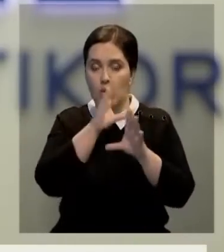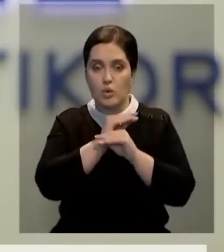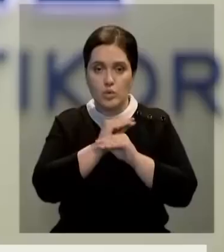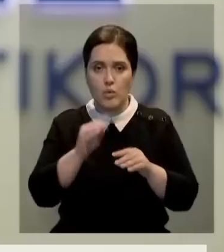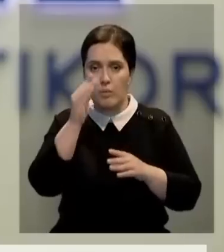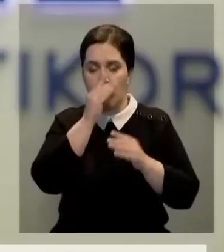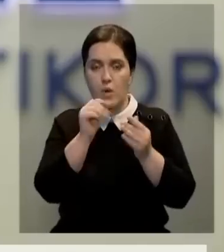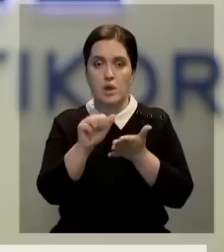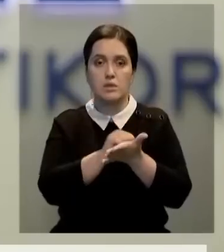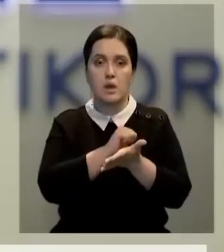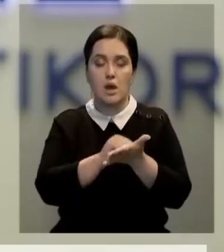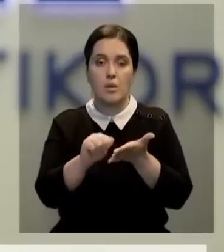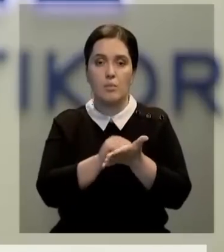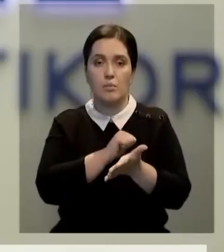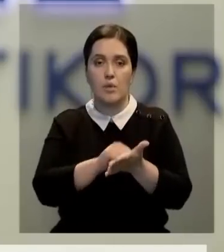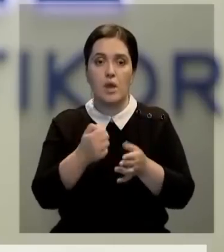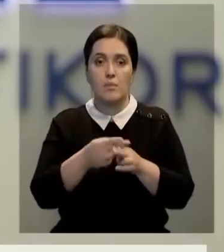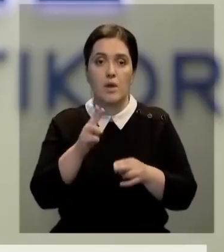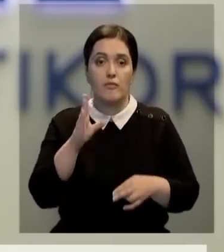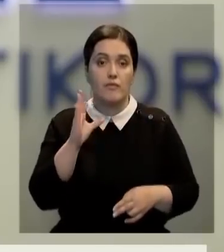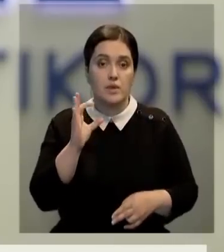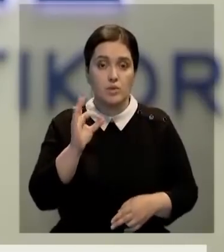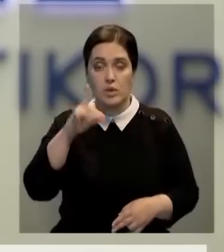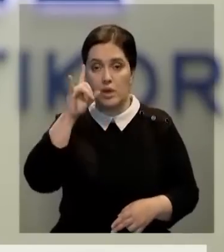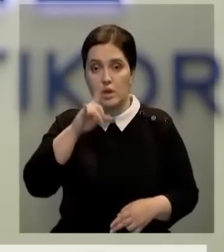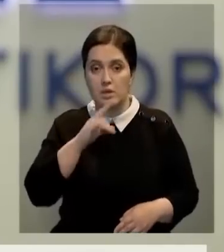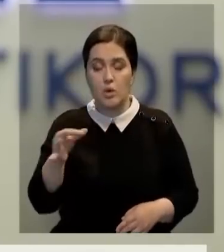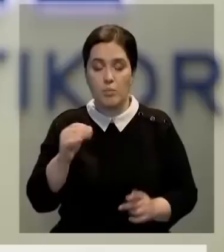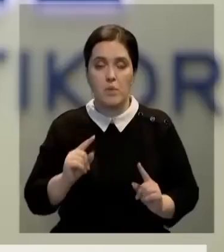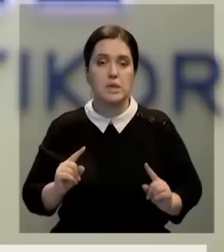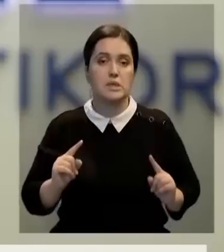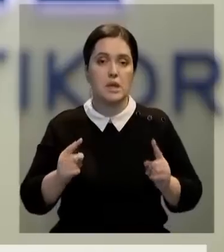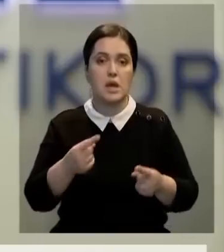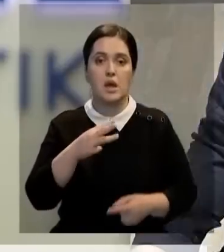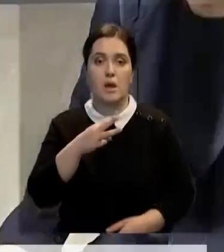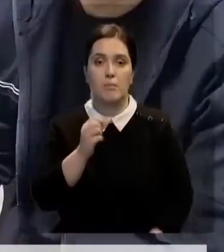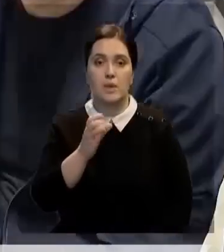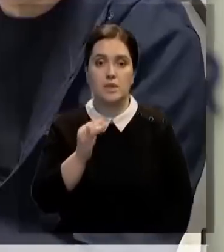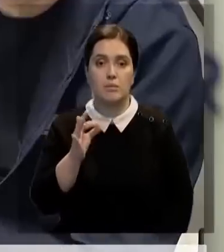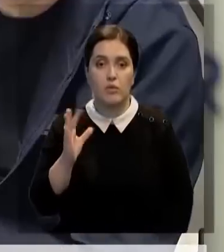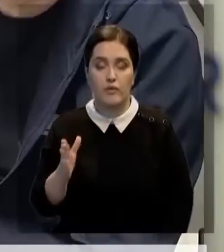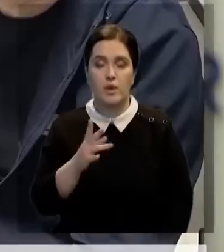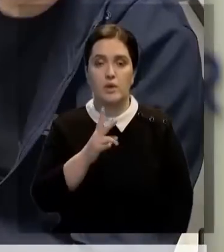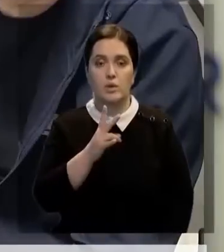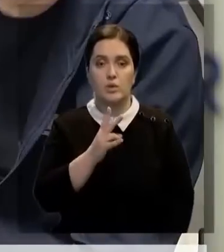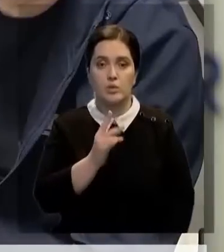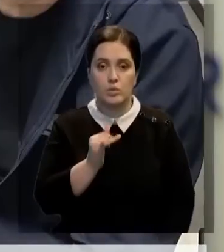поддельным документам на территории Восточно-Казахстанской области задержан Масимов Нурлан Морзаханович.